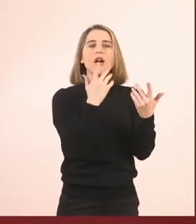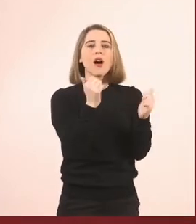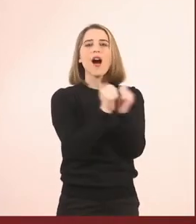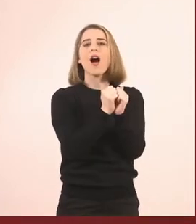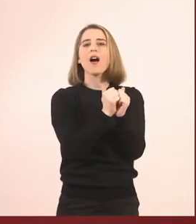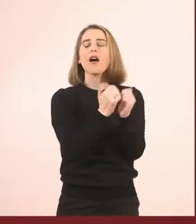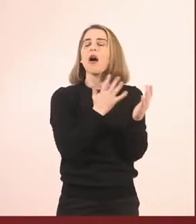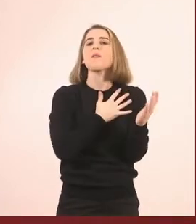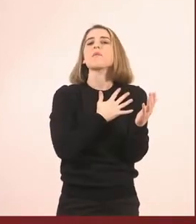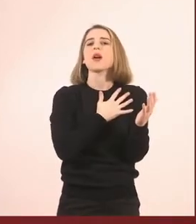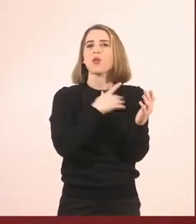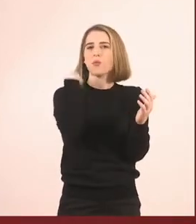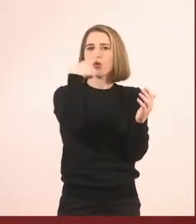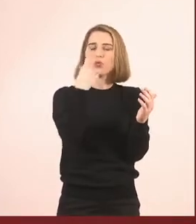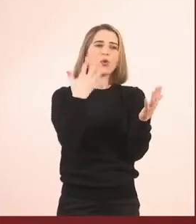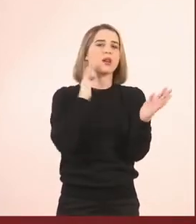φίλη σας που σας λείπει.